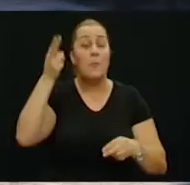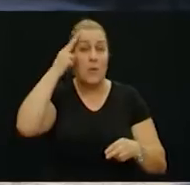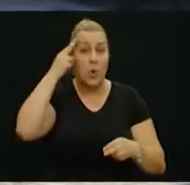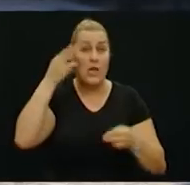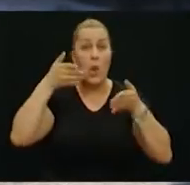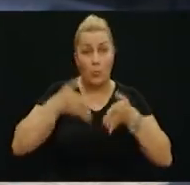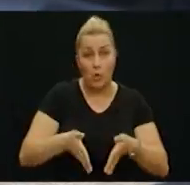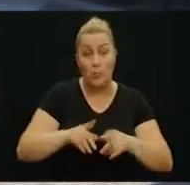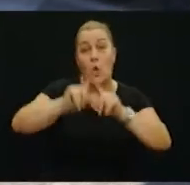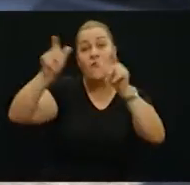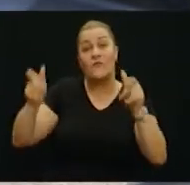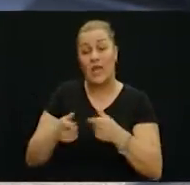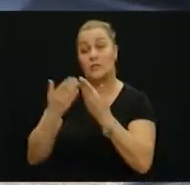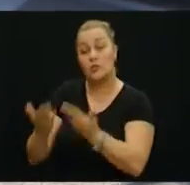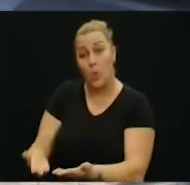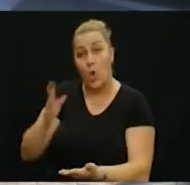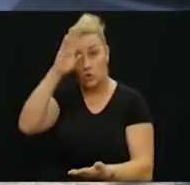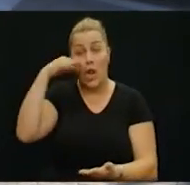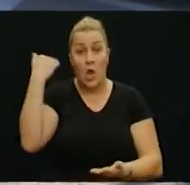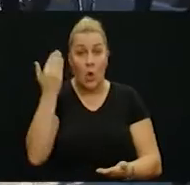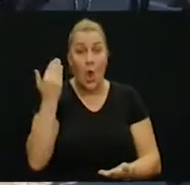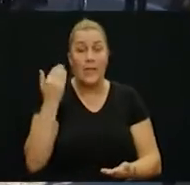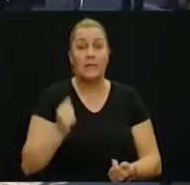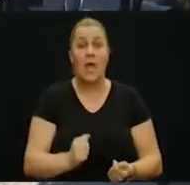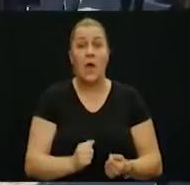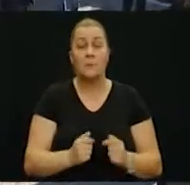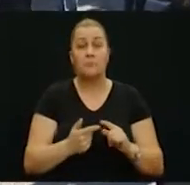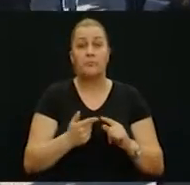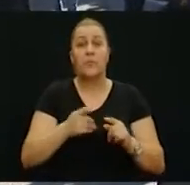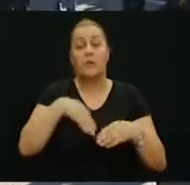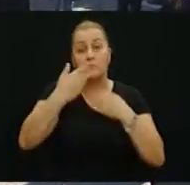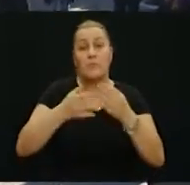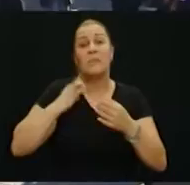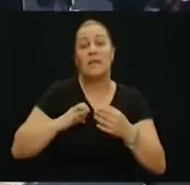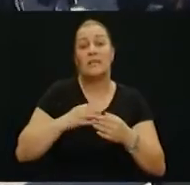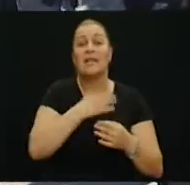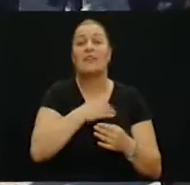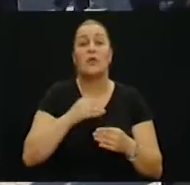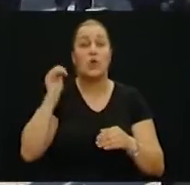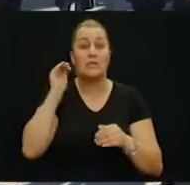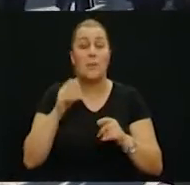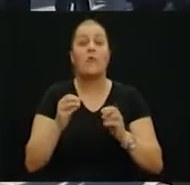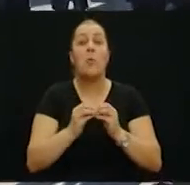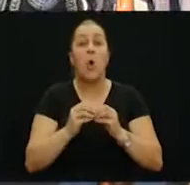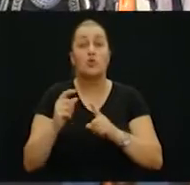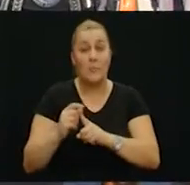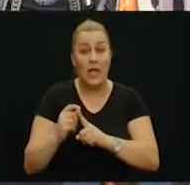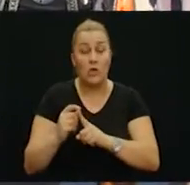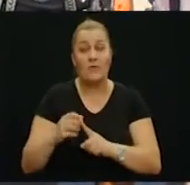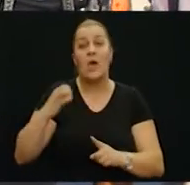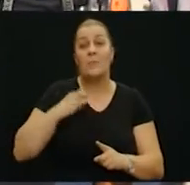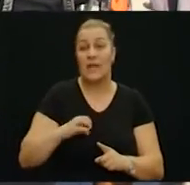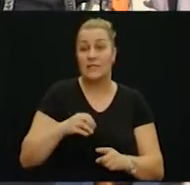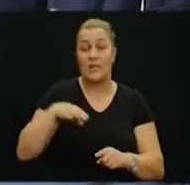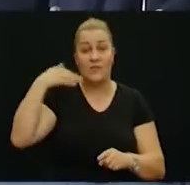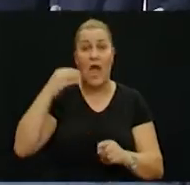memorialno grobju žrtava iz domovinskog rata vijence su upoložili predsjednica Republike Hrvatske Kolinda Grabar-Kitarović, potom predsjednik Hrvatskog sabora Božo-Petrov,